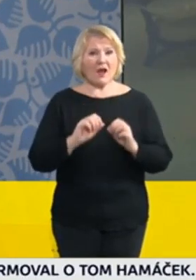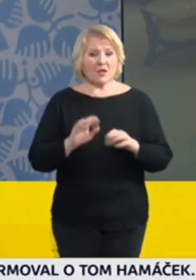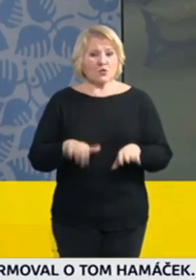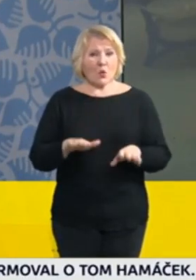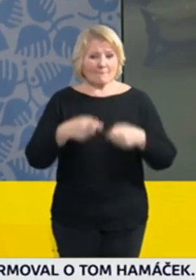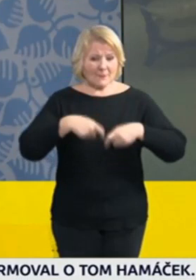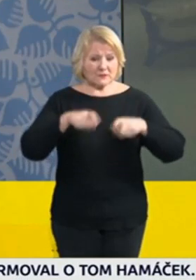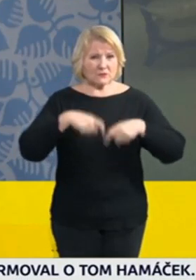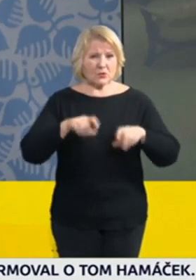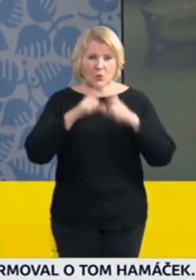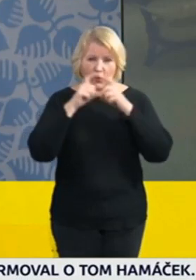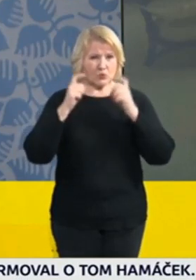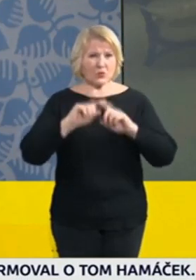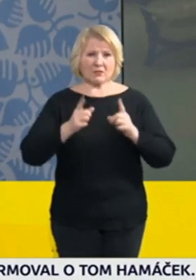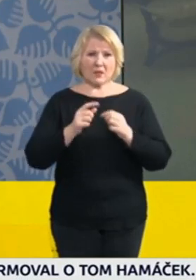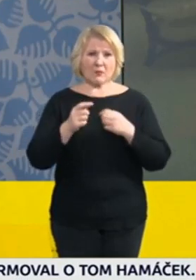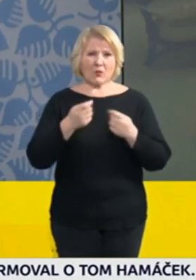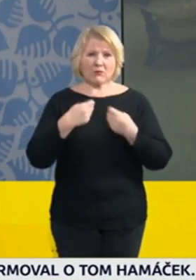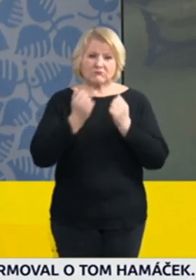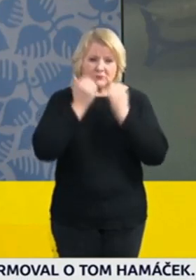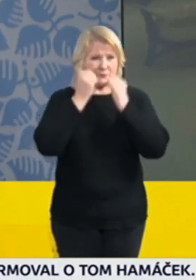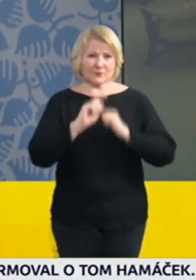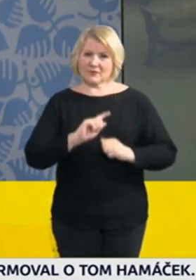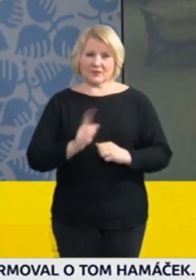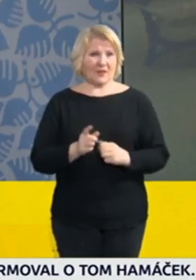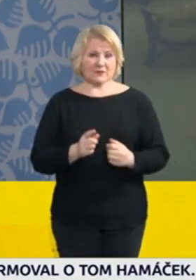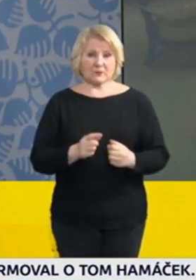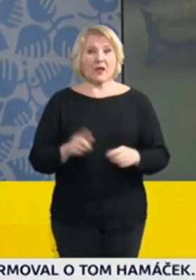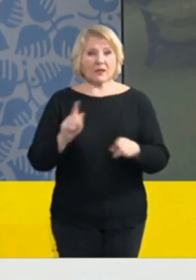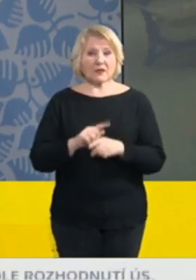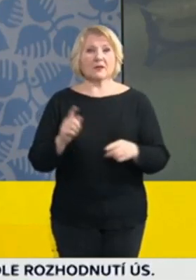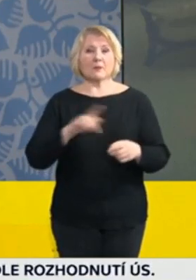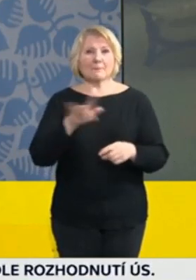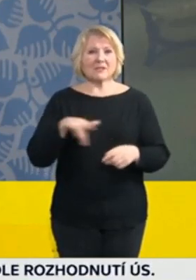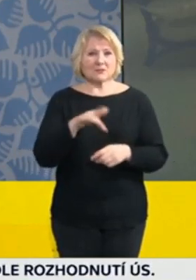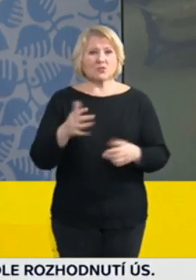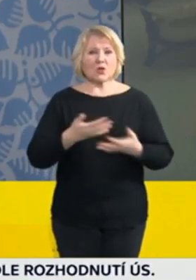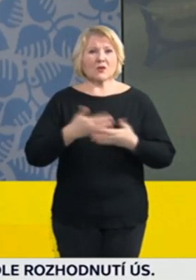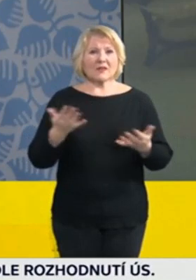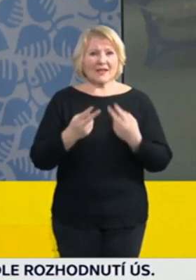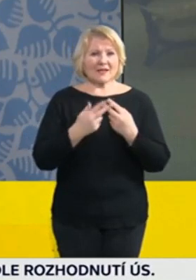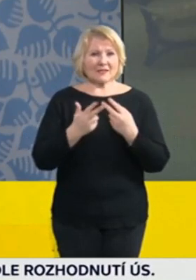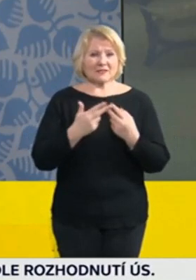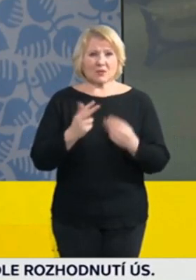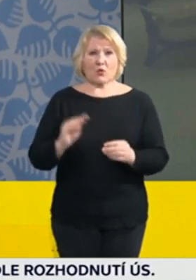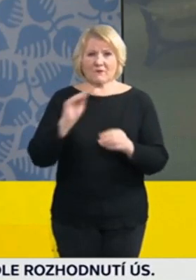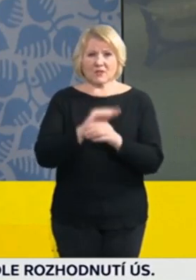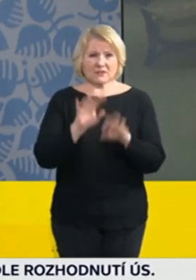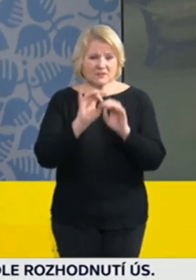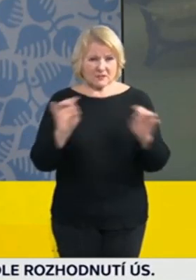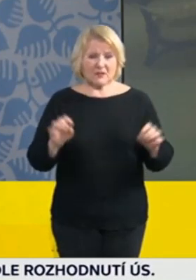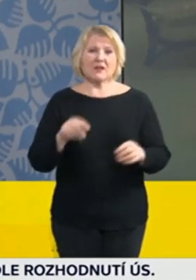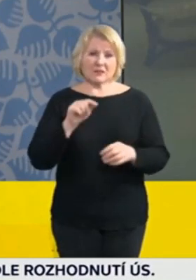a v těch přesně definovaných místech, kde je zvýšené riziko přenosu o nemocnění, to bude ideálně